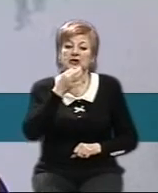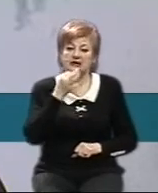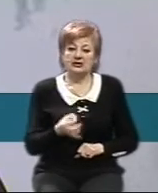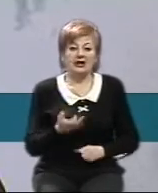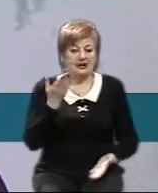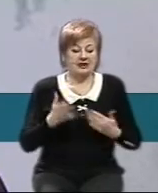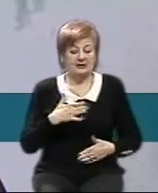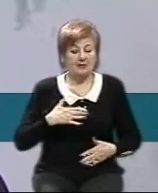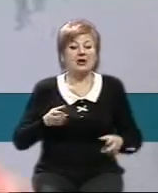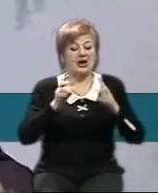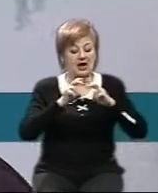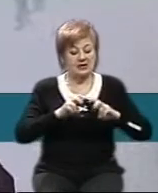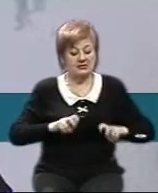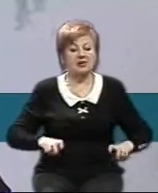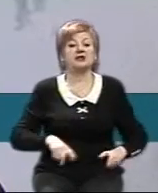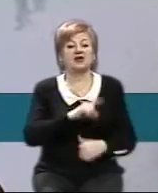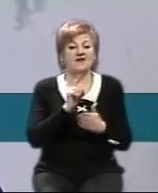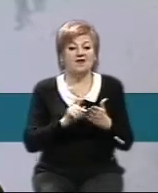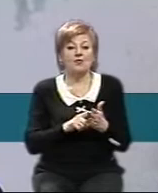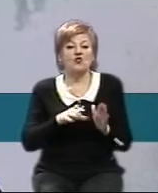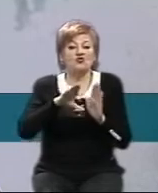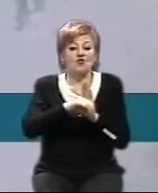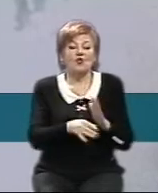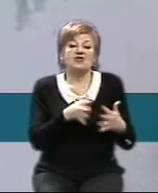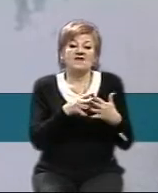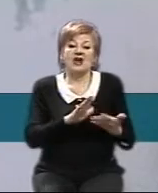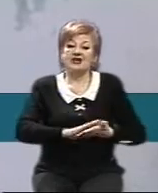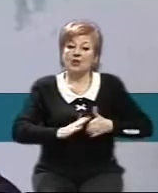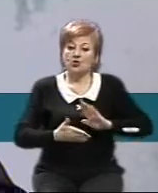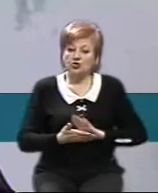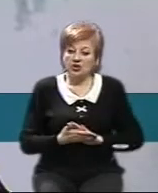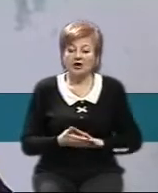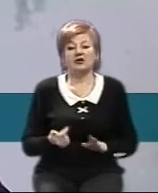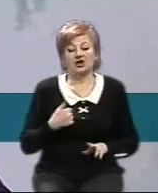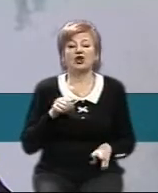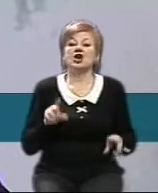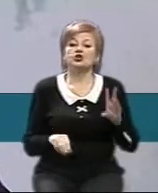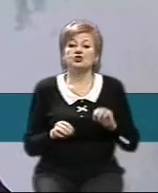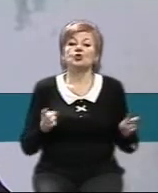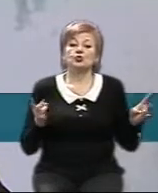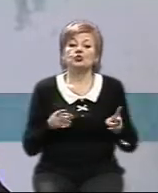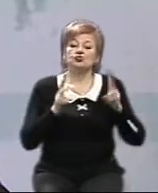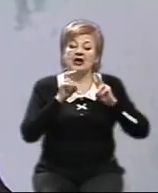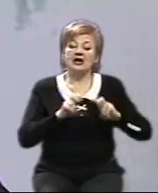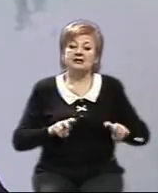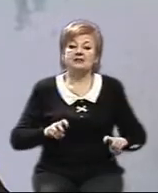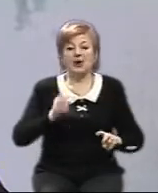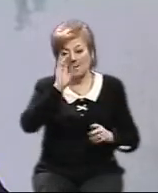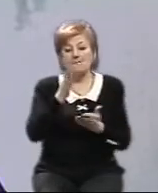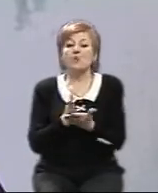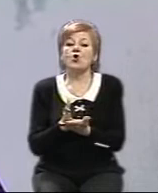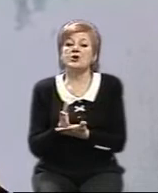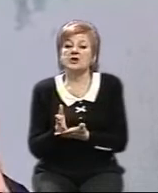розглядаємо питання введеного воєнного стану, то я вважаю, що його треба розглядати більше в політичному